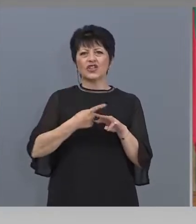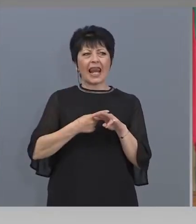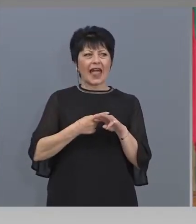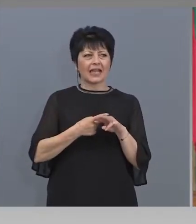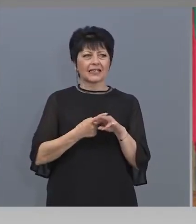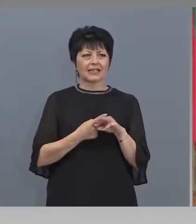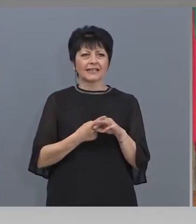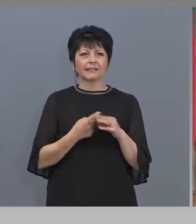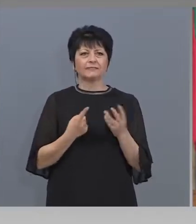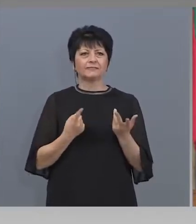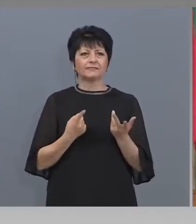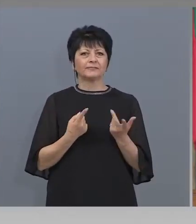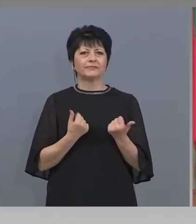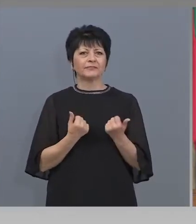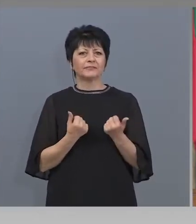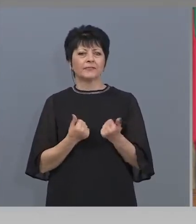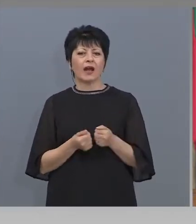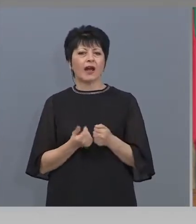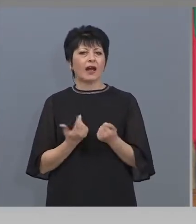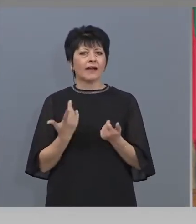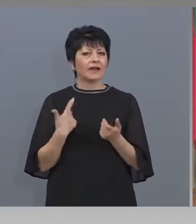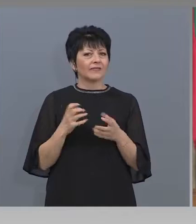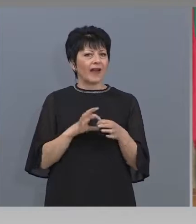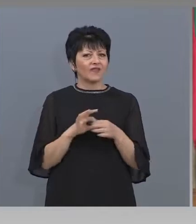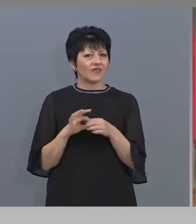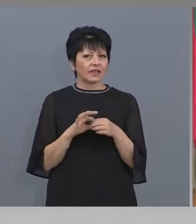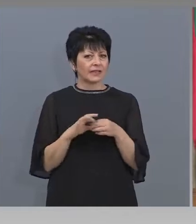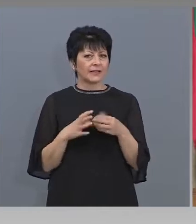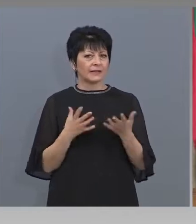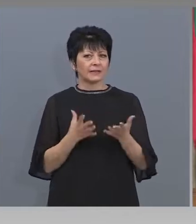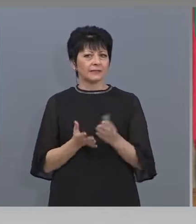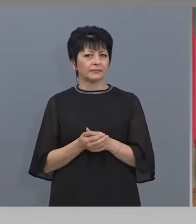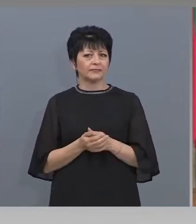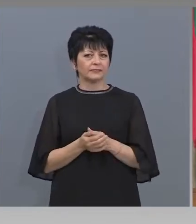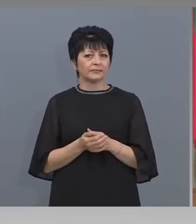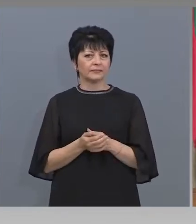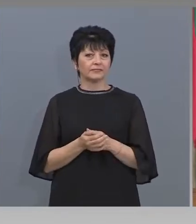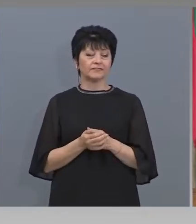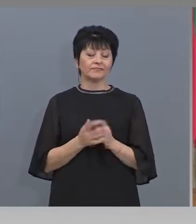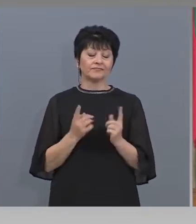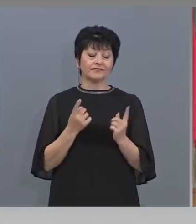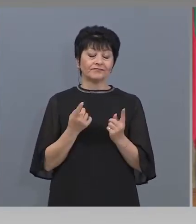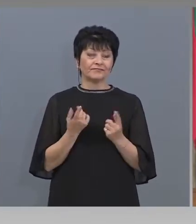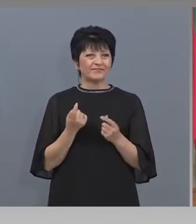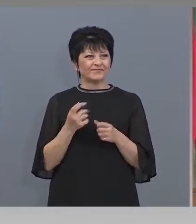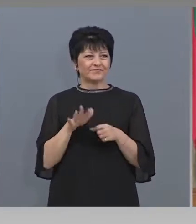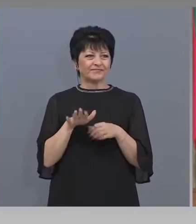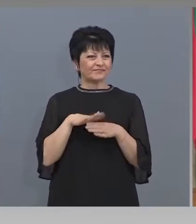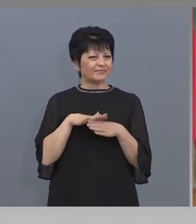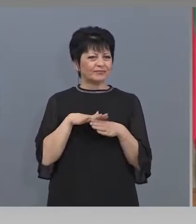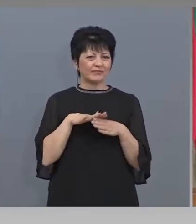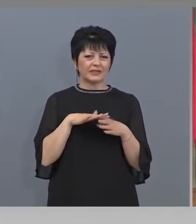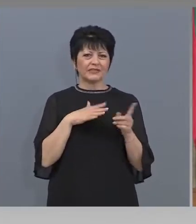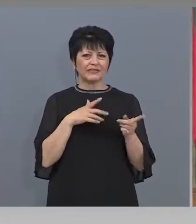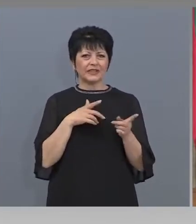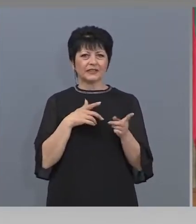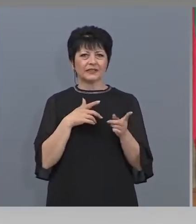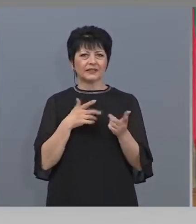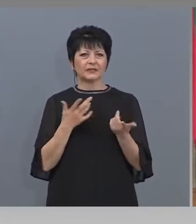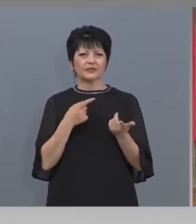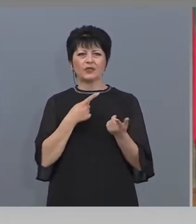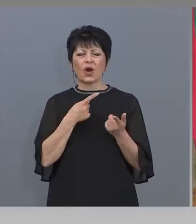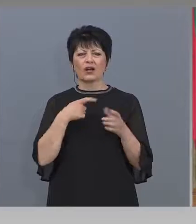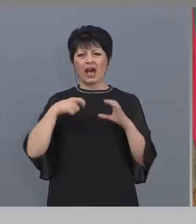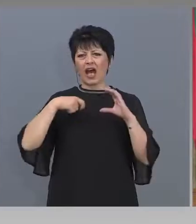Яков Джераси с... Ох, сега ще ми извините, то известен раз режисора,